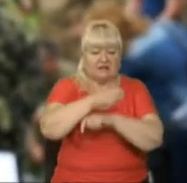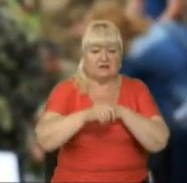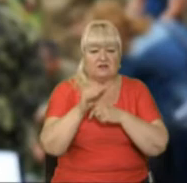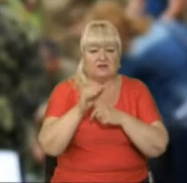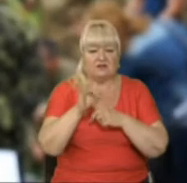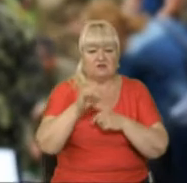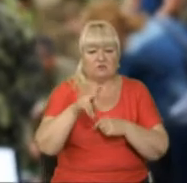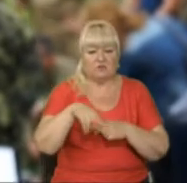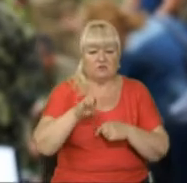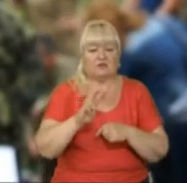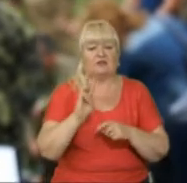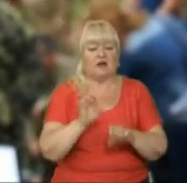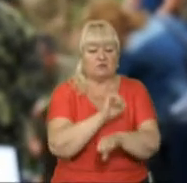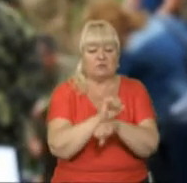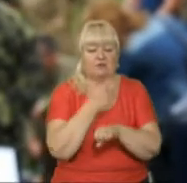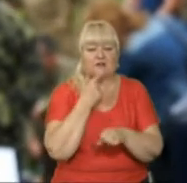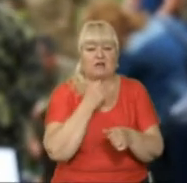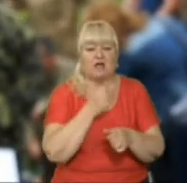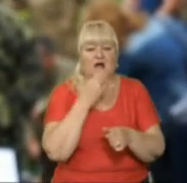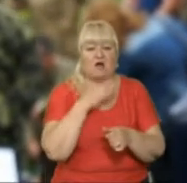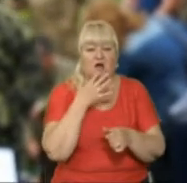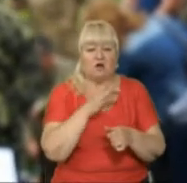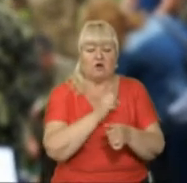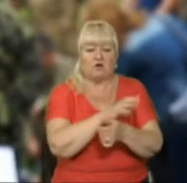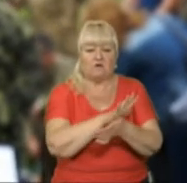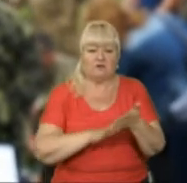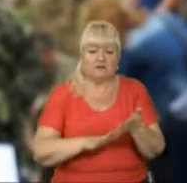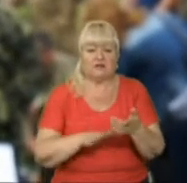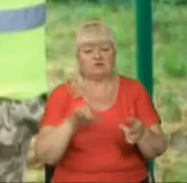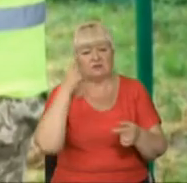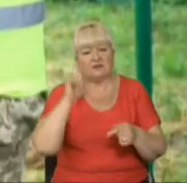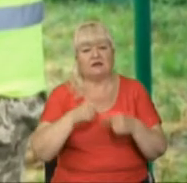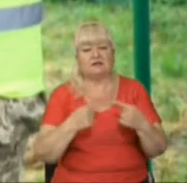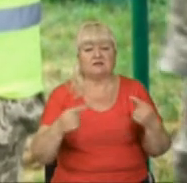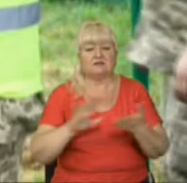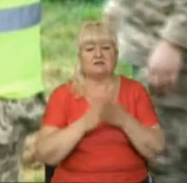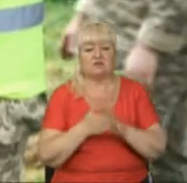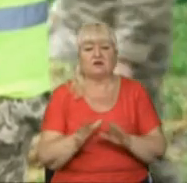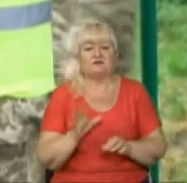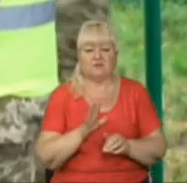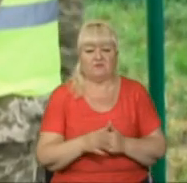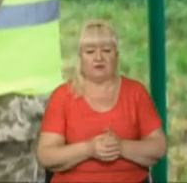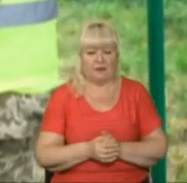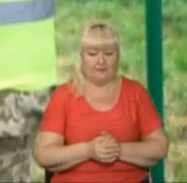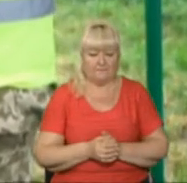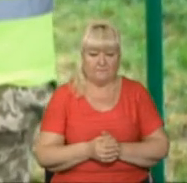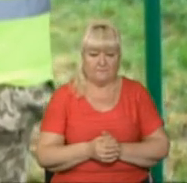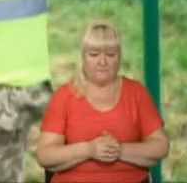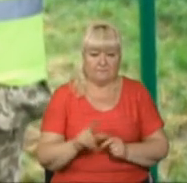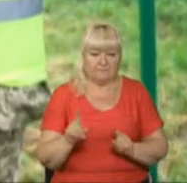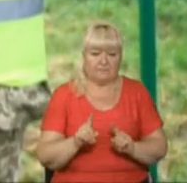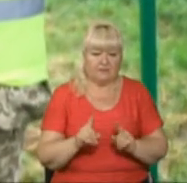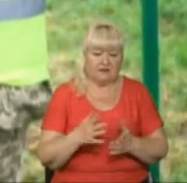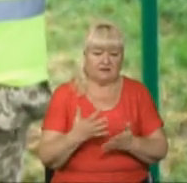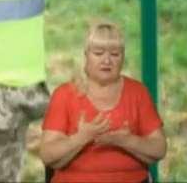кровотечію в екстремальних умовах, тому що, ви знаєте, на війні різні ситуації бувають. Що би було, якби вони її не знайшли, або просто